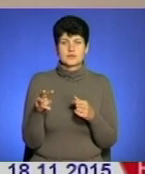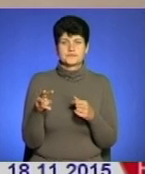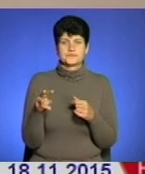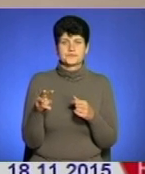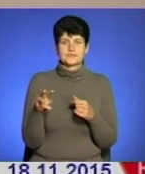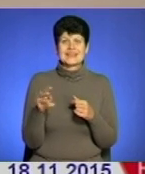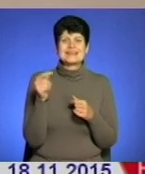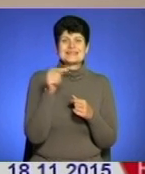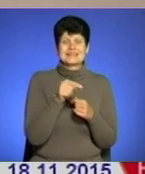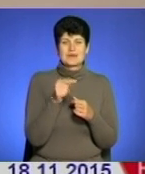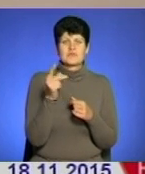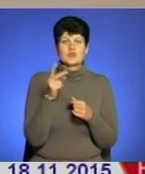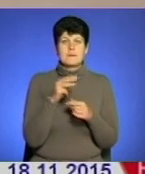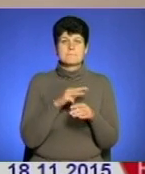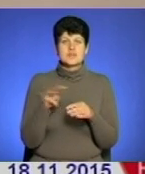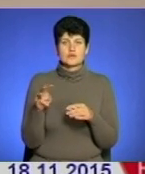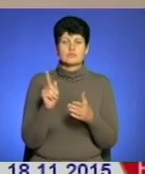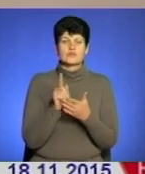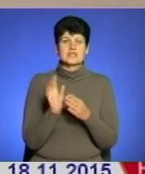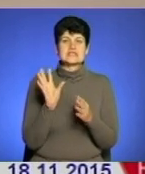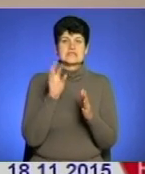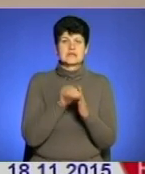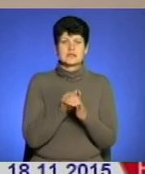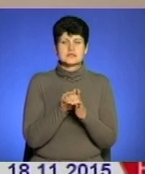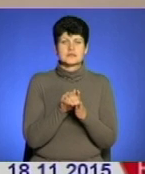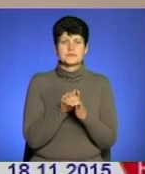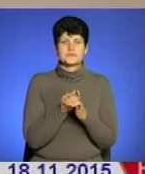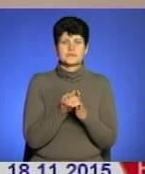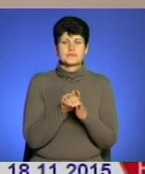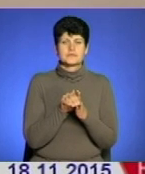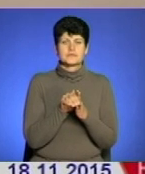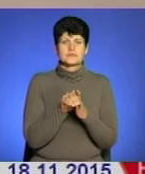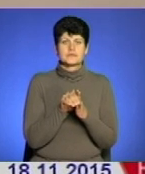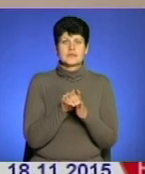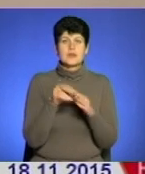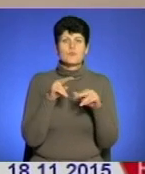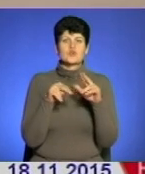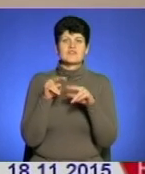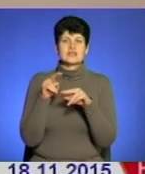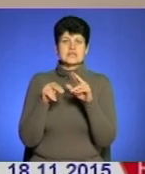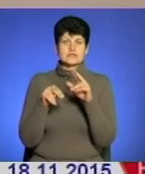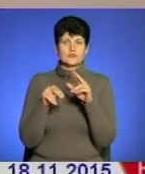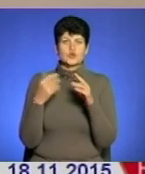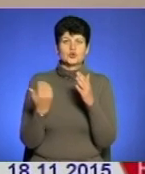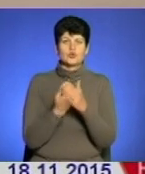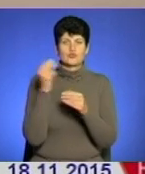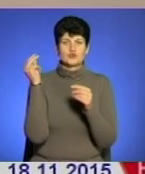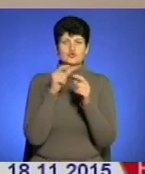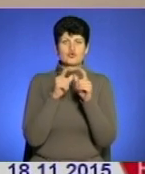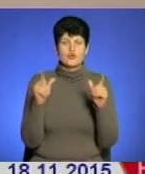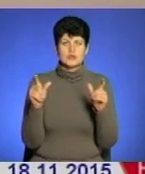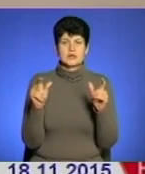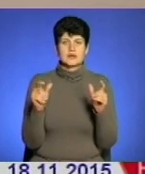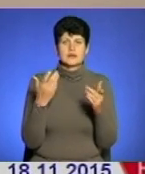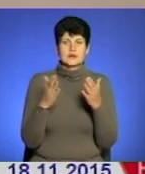З них півтора мільйона ми повинні закласти як гарант на будівництво нової школи, яка в нас